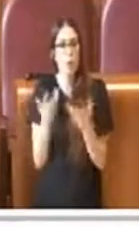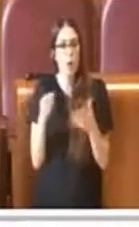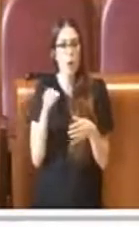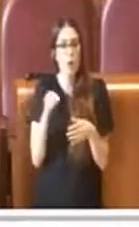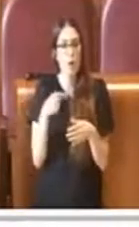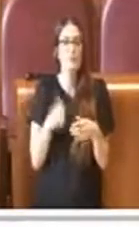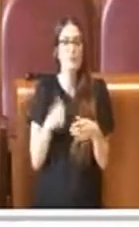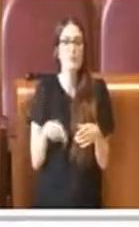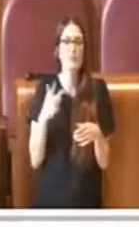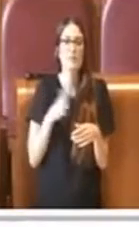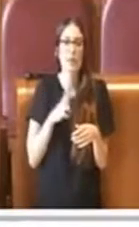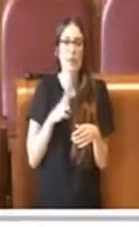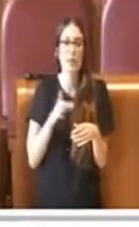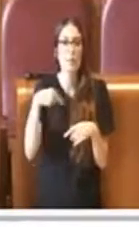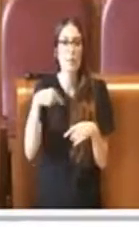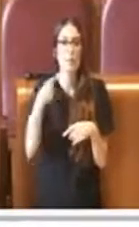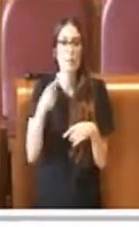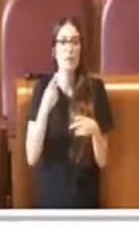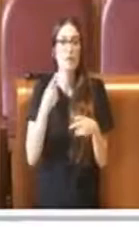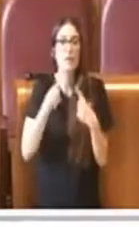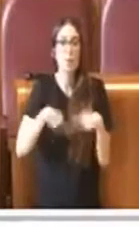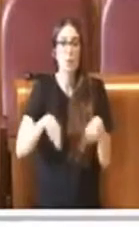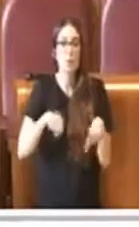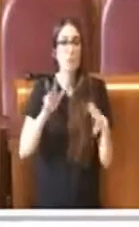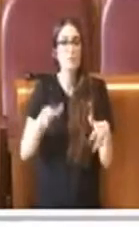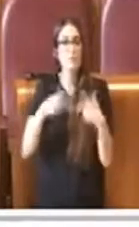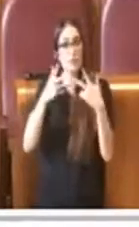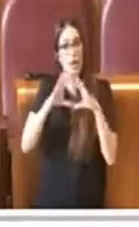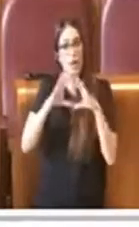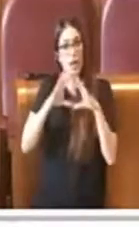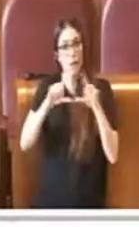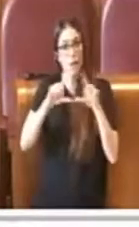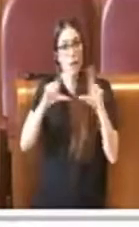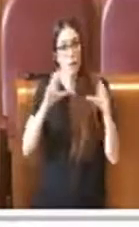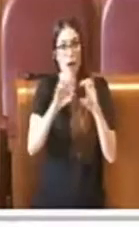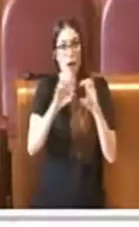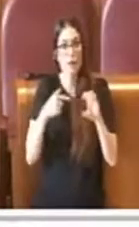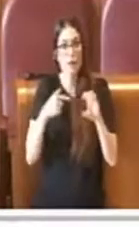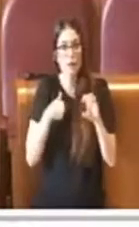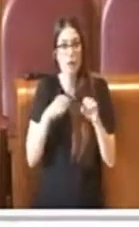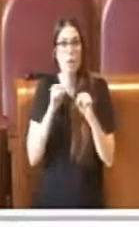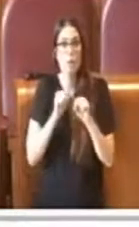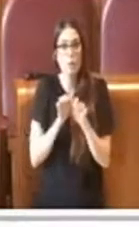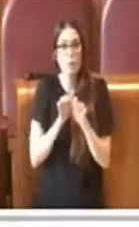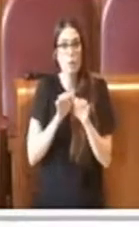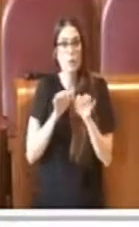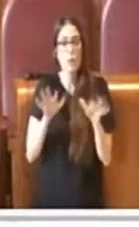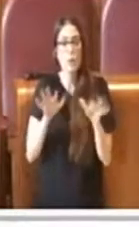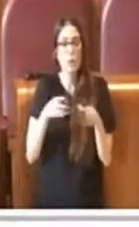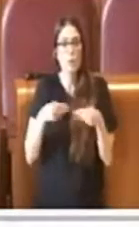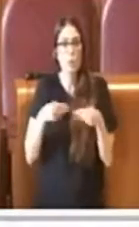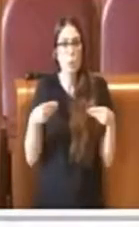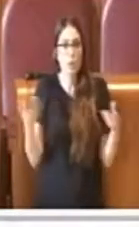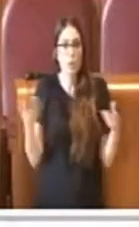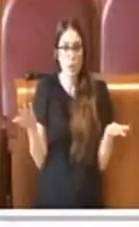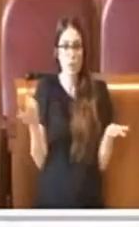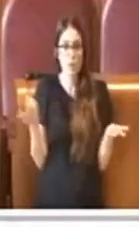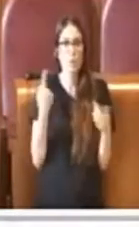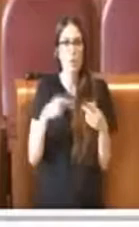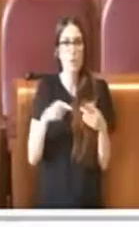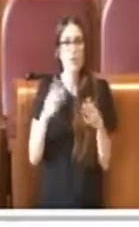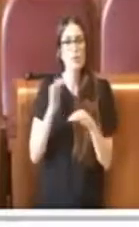modalità di convocazione delle riunioni in modalità telematica possa rappresentare un valido e sempre più diffuso strumento per superare